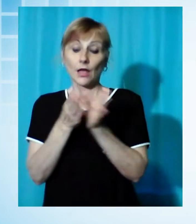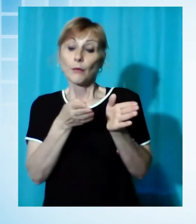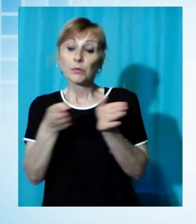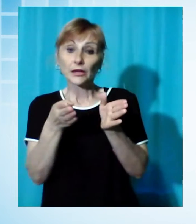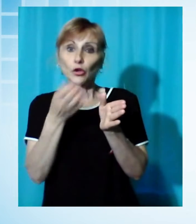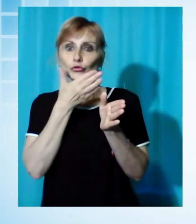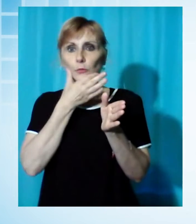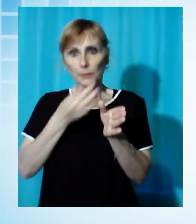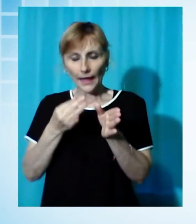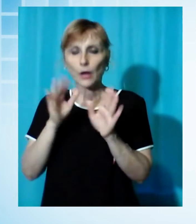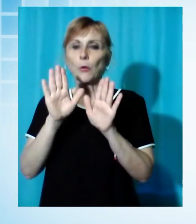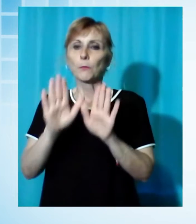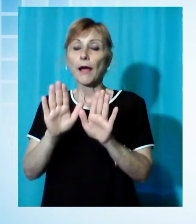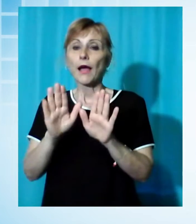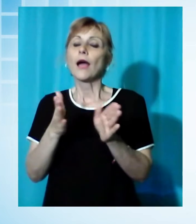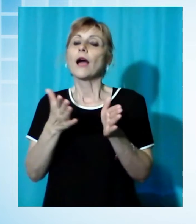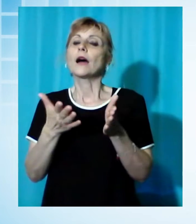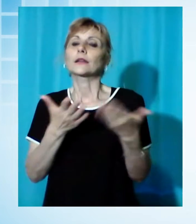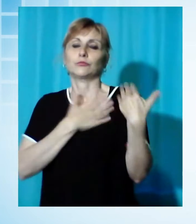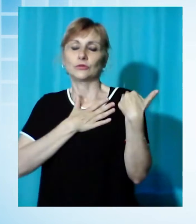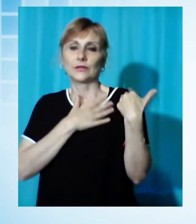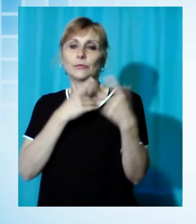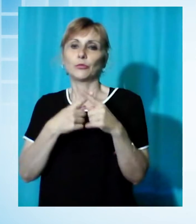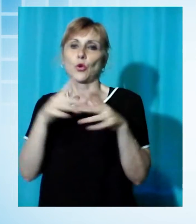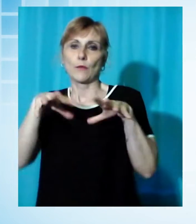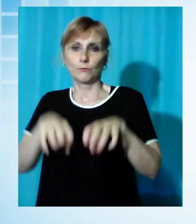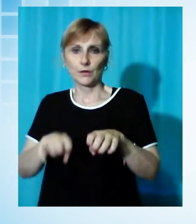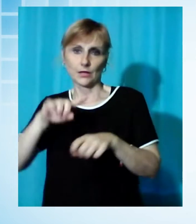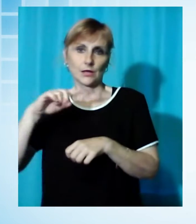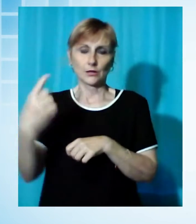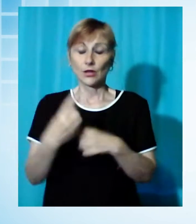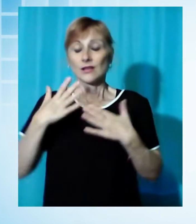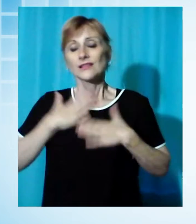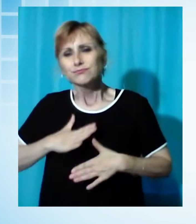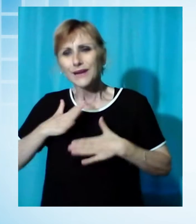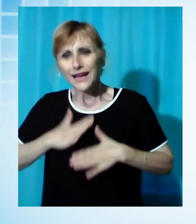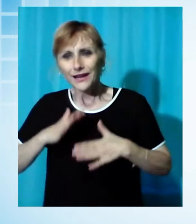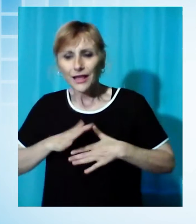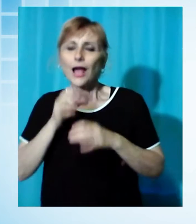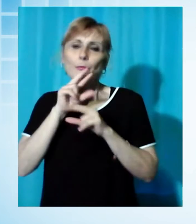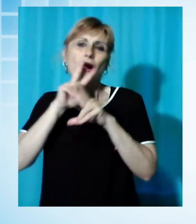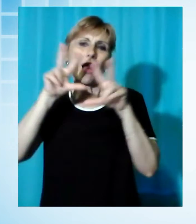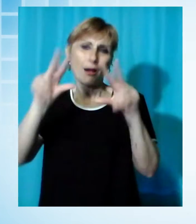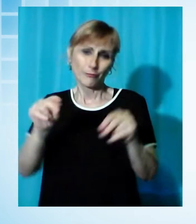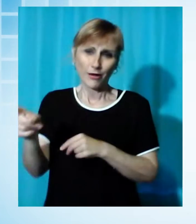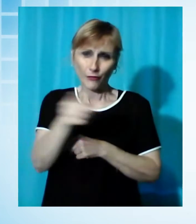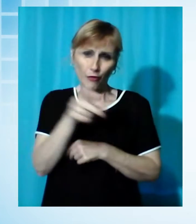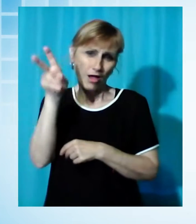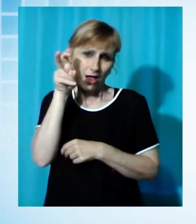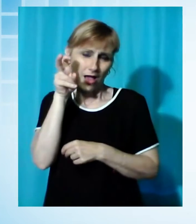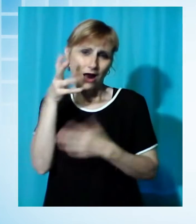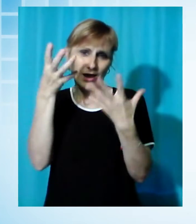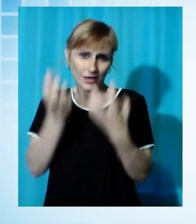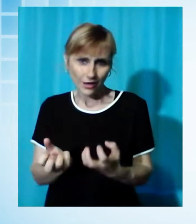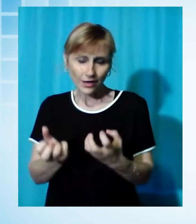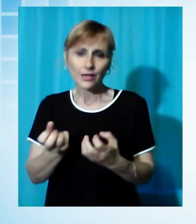responsabilità e di impegno per tutti. Mi auguro che possiamo raccogliere questo appello con generosità. Buona serata